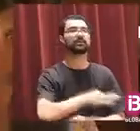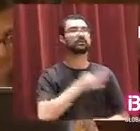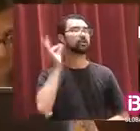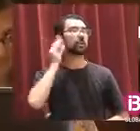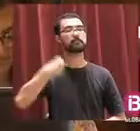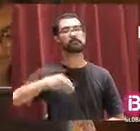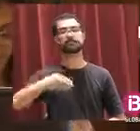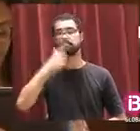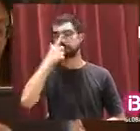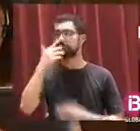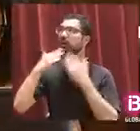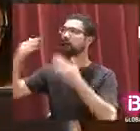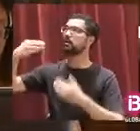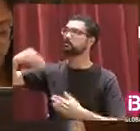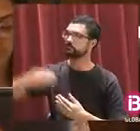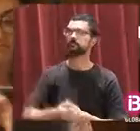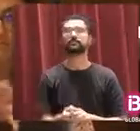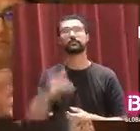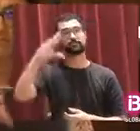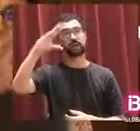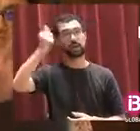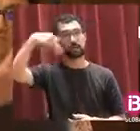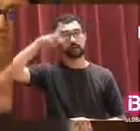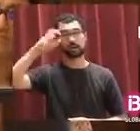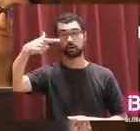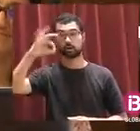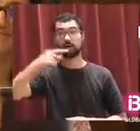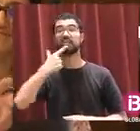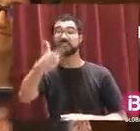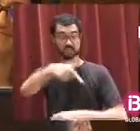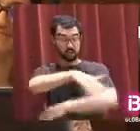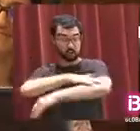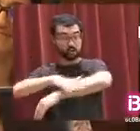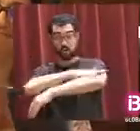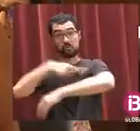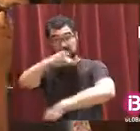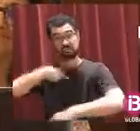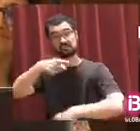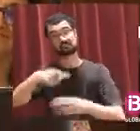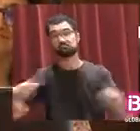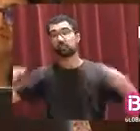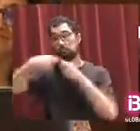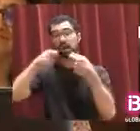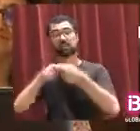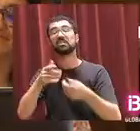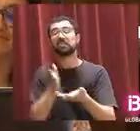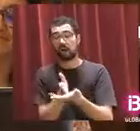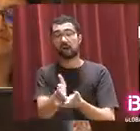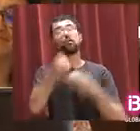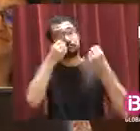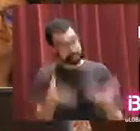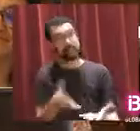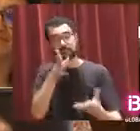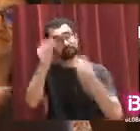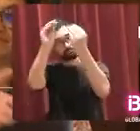Gràcies, senyor president. Això, senyora Camargo, vol dir que aquest pacte funciona molt bé i que ha anat molt en línia amb les necessitats que veiem de la ciutadania de la